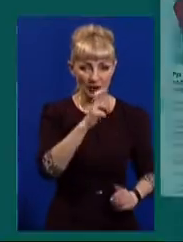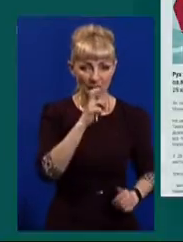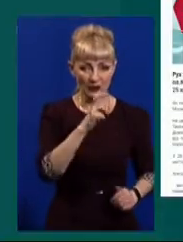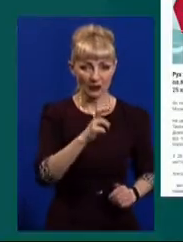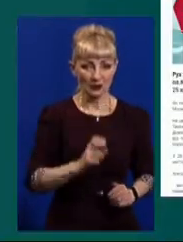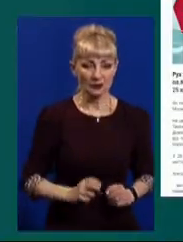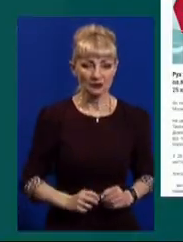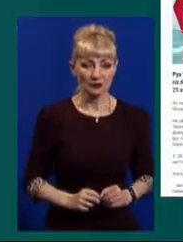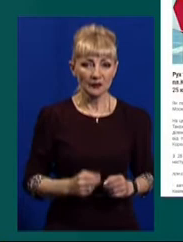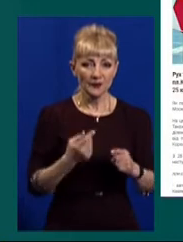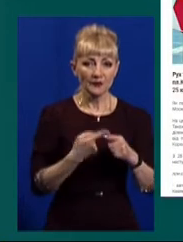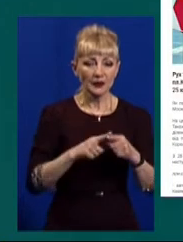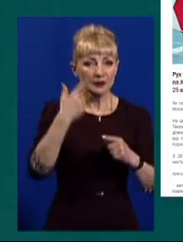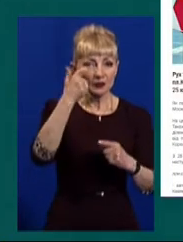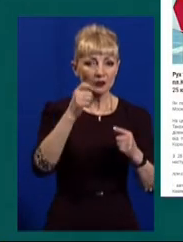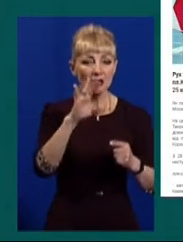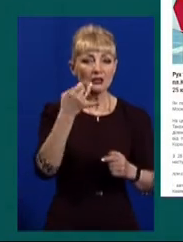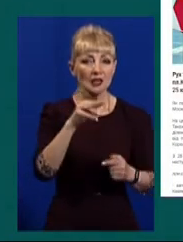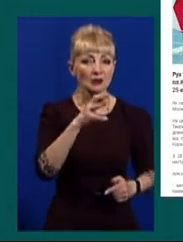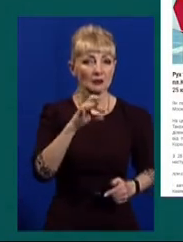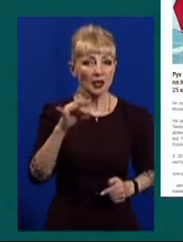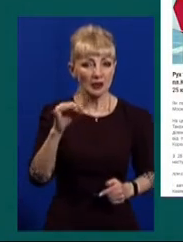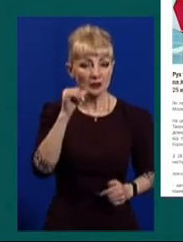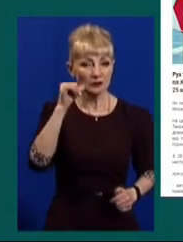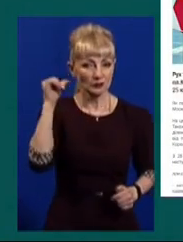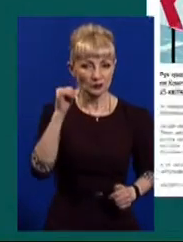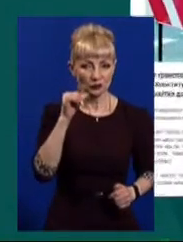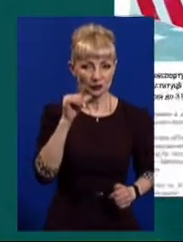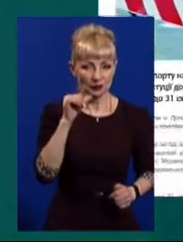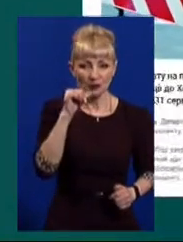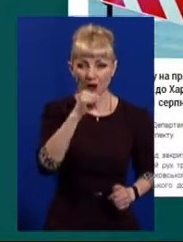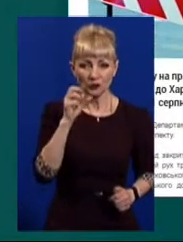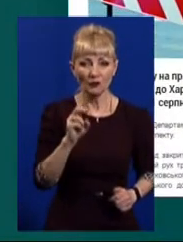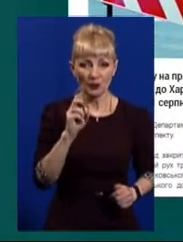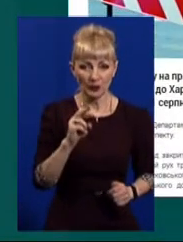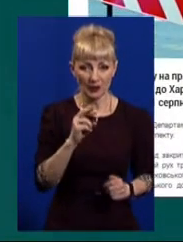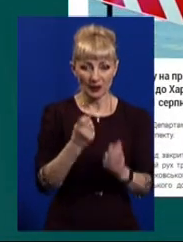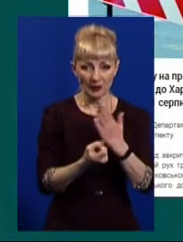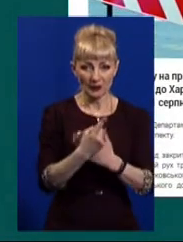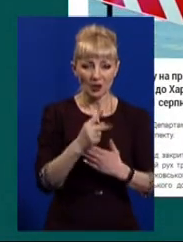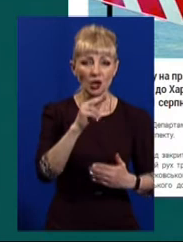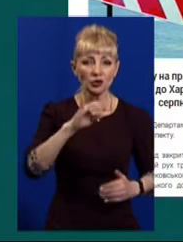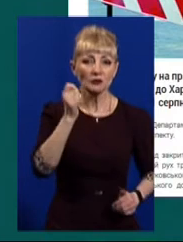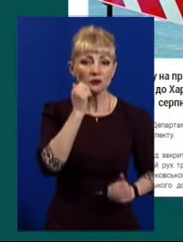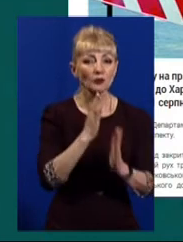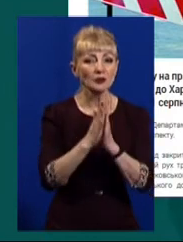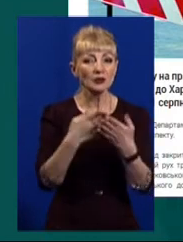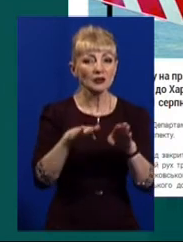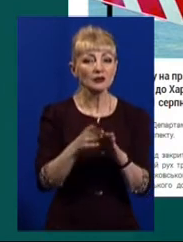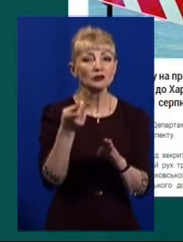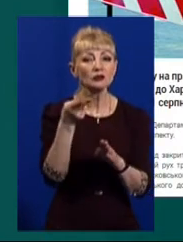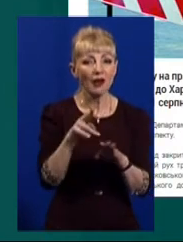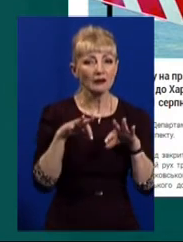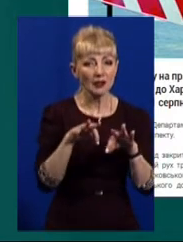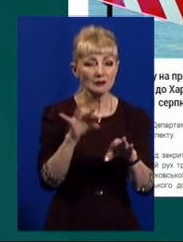Це повідомлення на сайті мерії з'явилось торік у квітні. У ньому йдеться, частину Московського проспекту закривають для руху транспорту